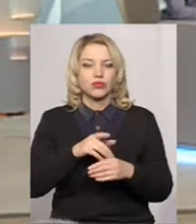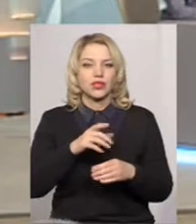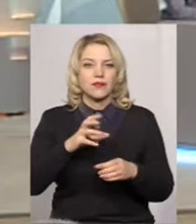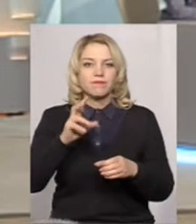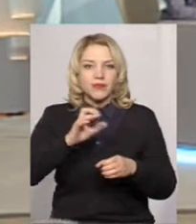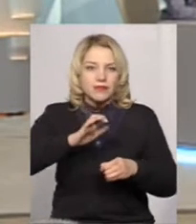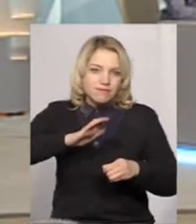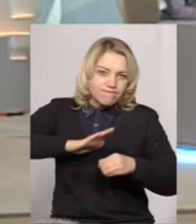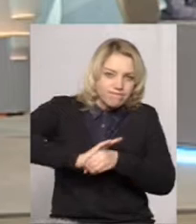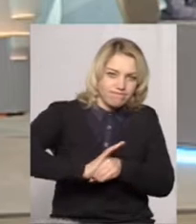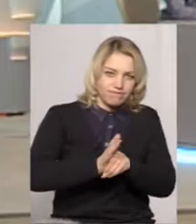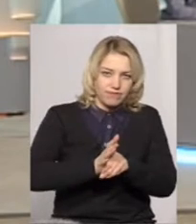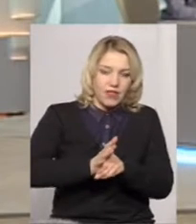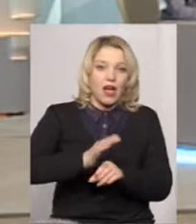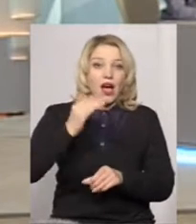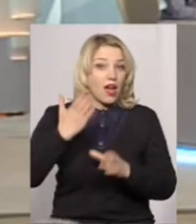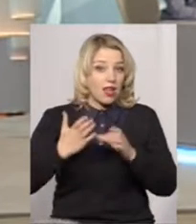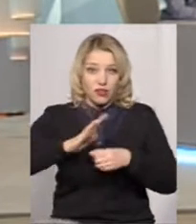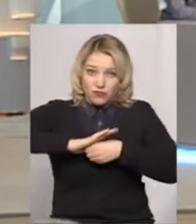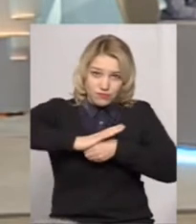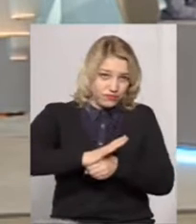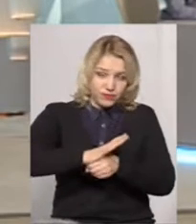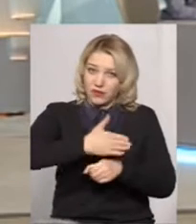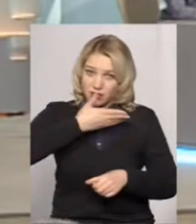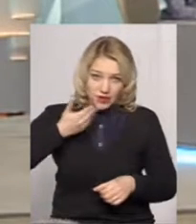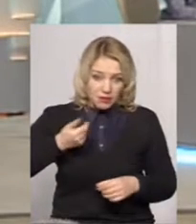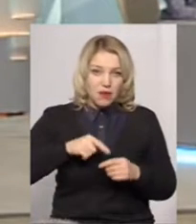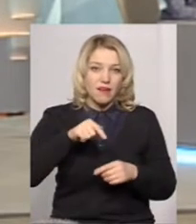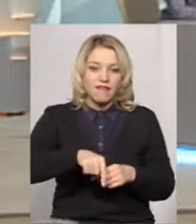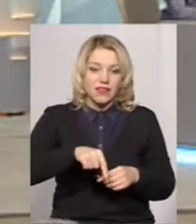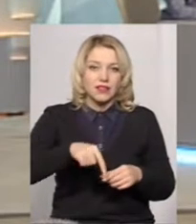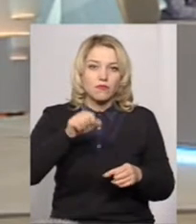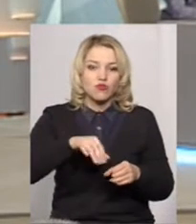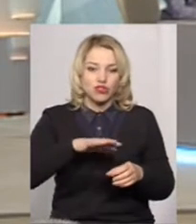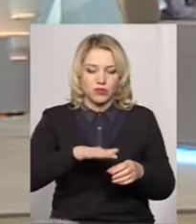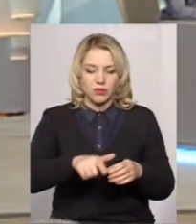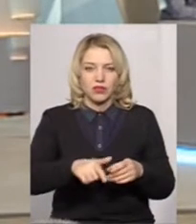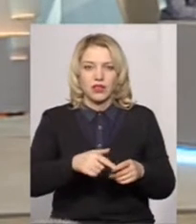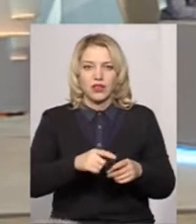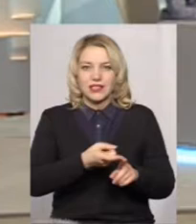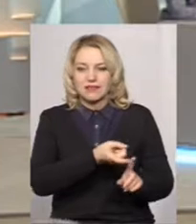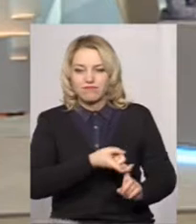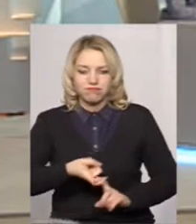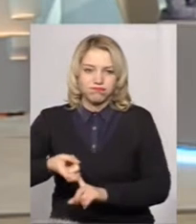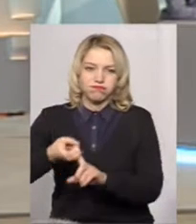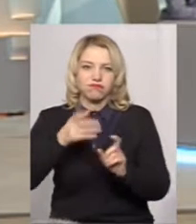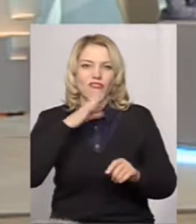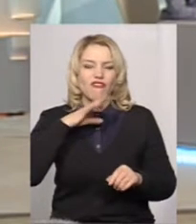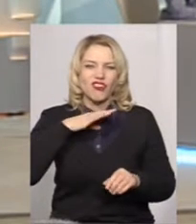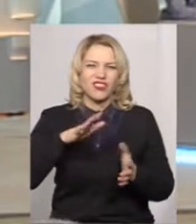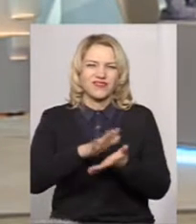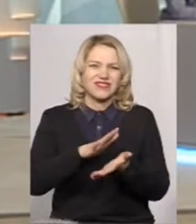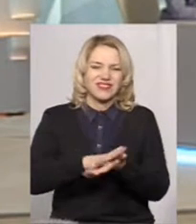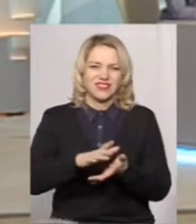затампоновані. Якщо вони не затампоновані, то від них може забруднюватись і водоносний горизонт. Різними